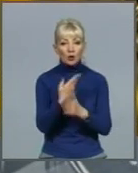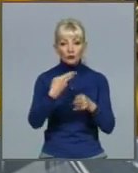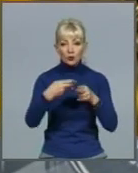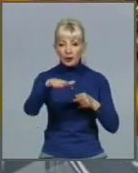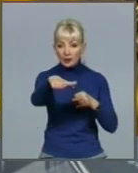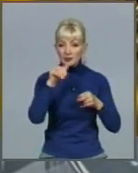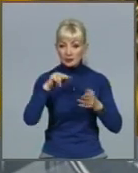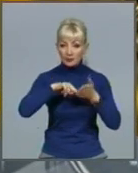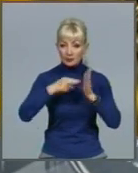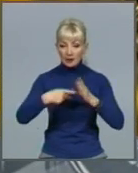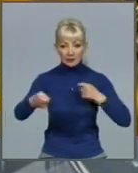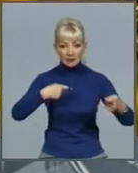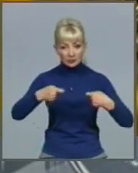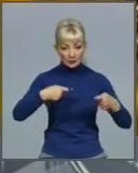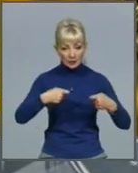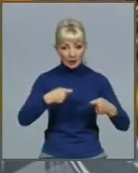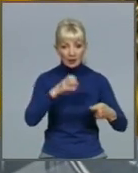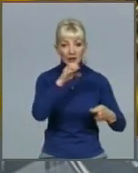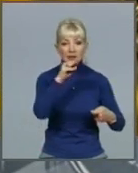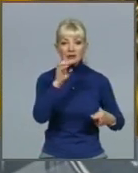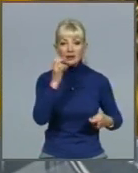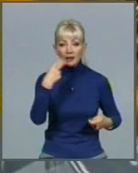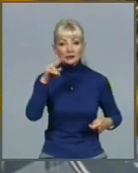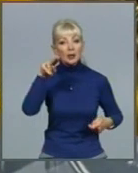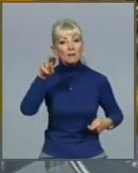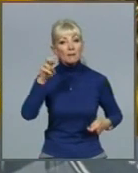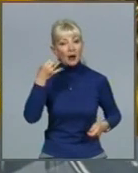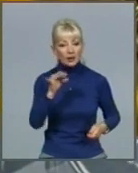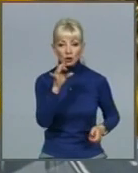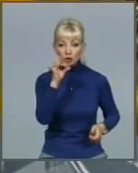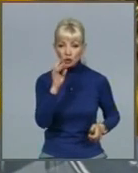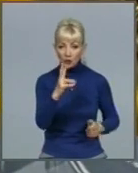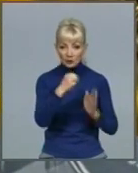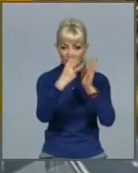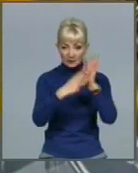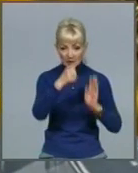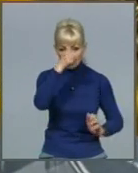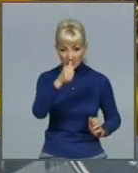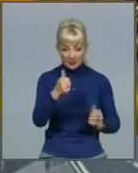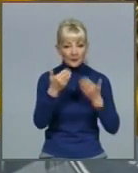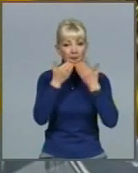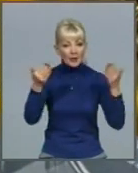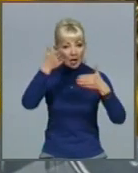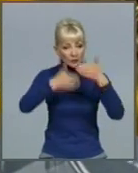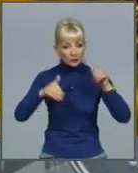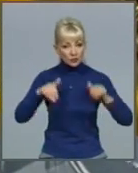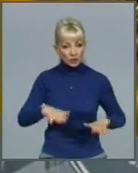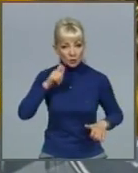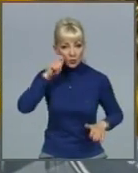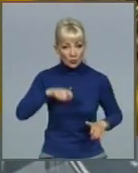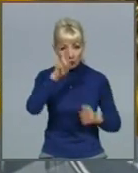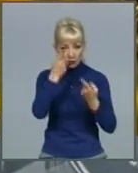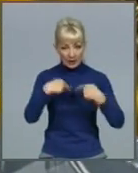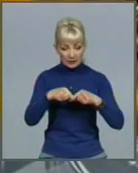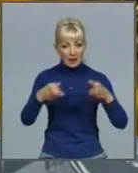у форматі «Стендбай», що передбачена терміном на 18 місяців. Остаточне рішення щодо України Рада директорів Міжнародної